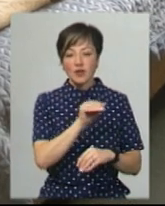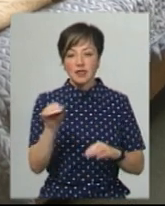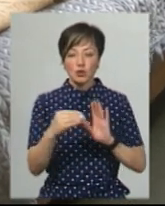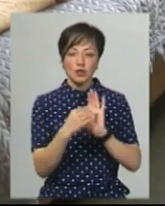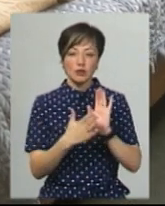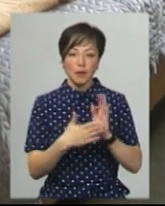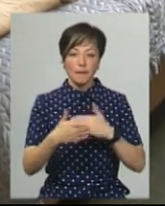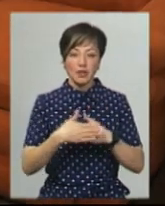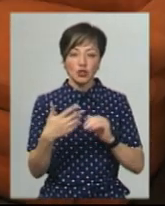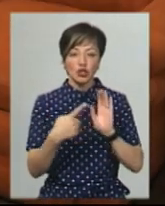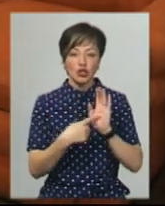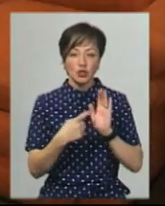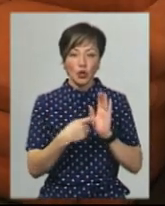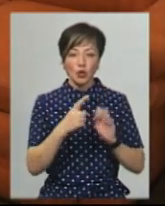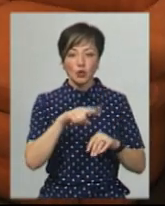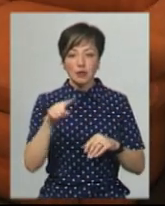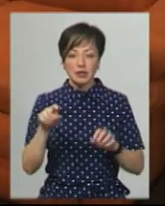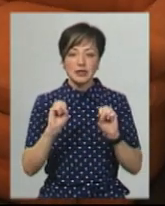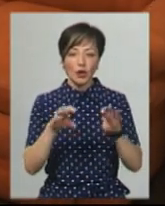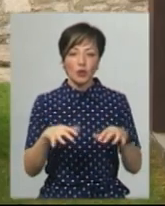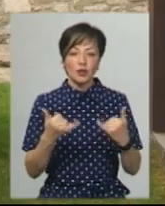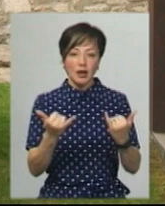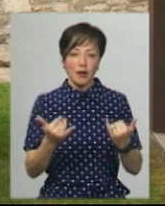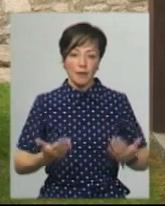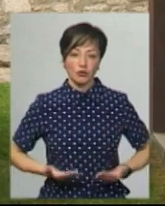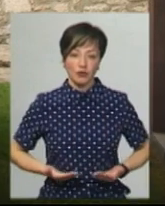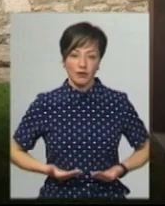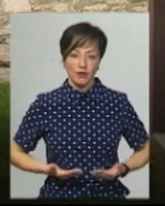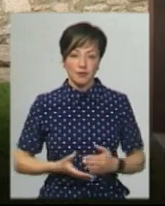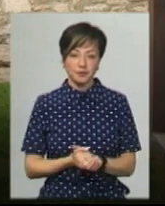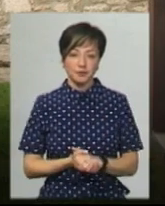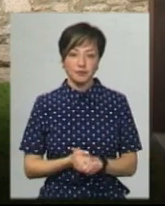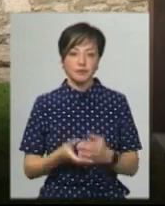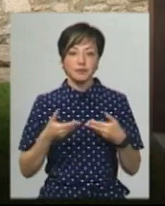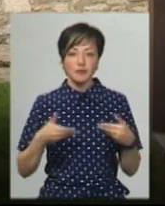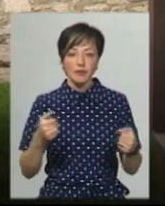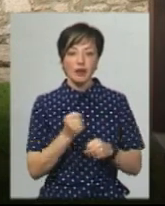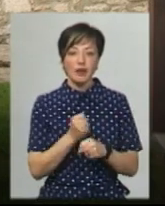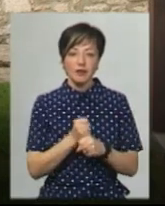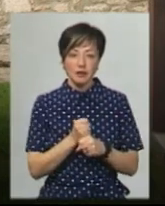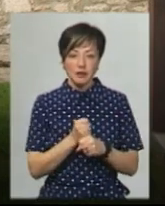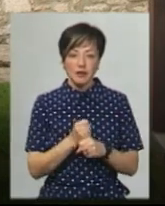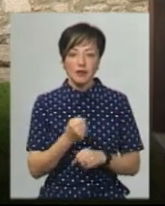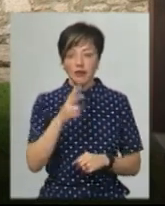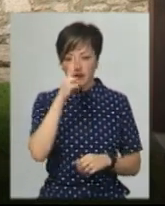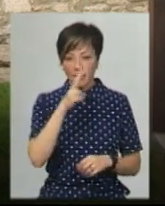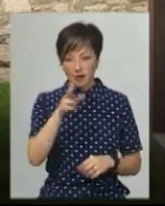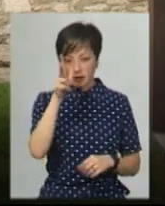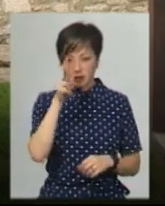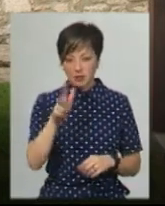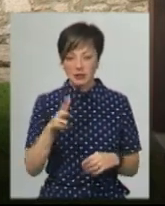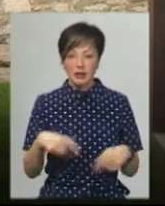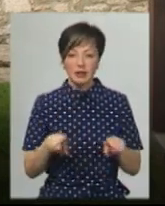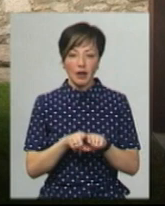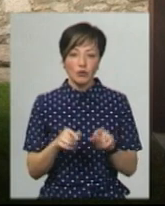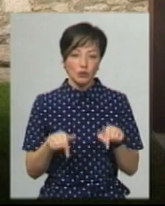зареєстрованих близько 600 номерів, які здають для проживання. «Ми працюємо тут 2-3 місяці. Так як